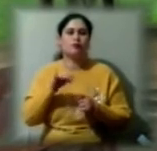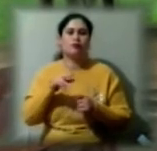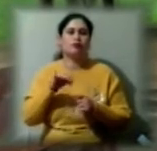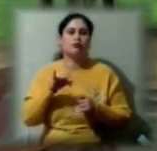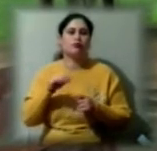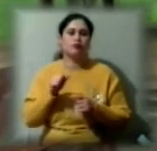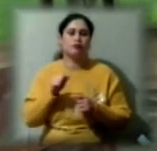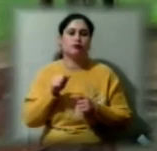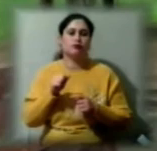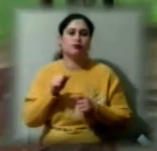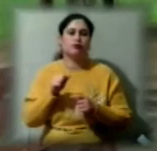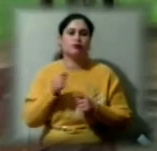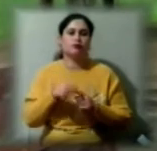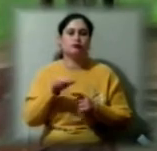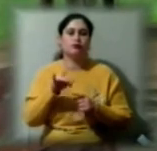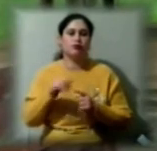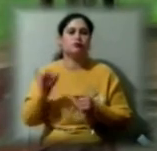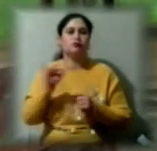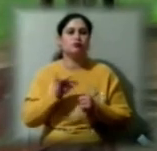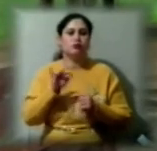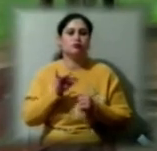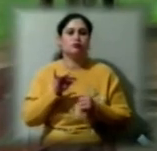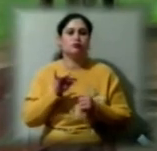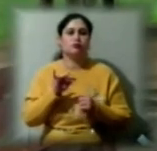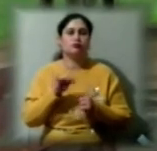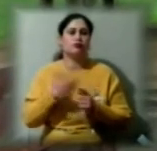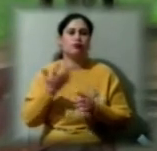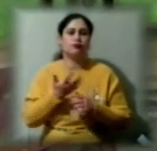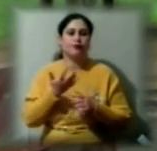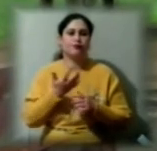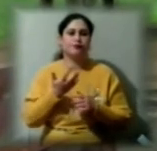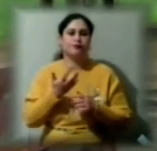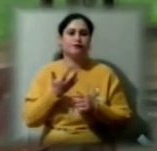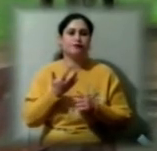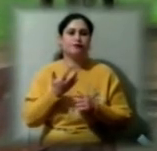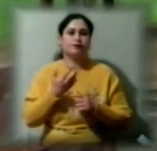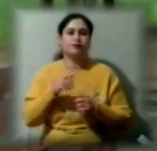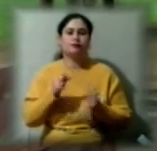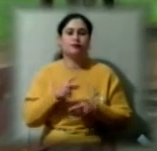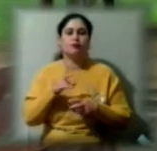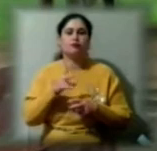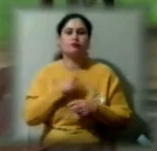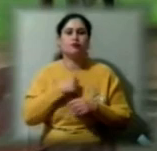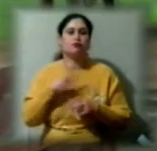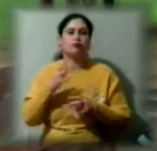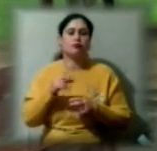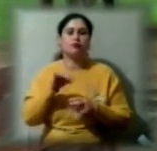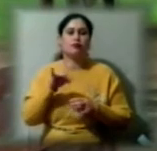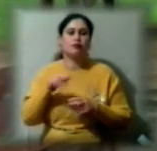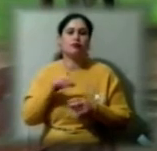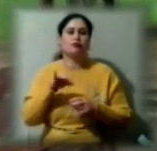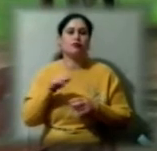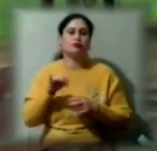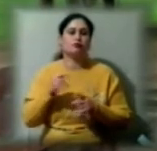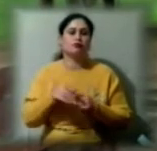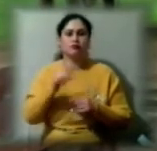сфера історії, яка спеціалізується саме на матеріальних рештках, тому зрозуміло